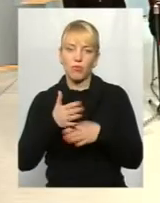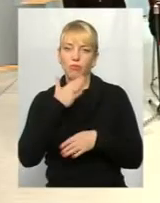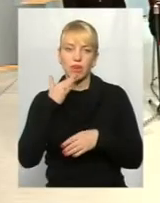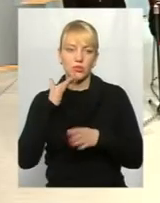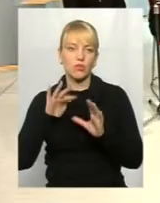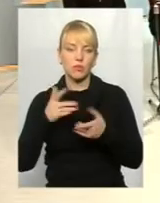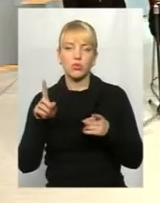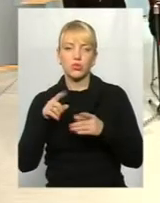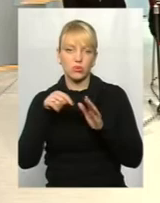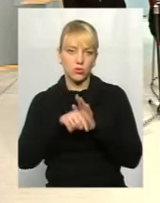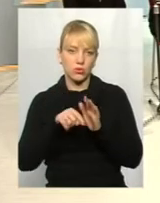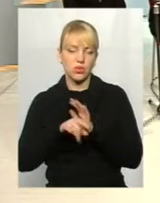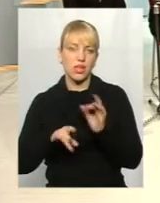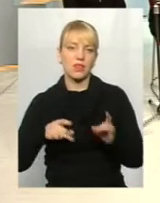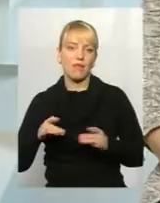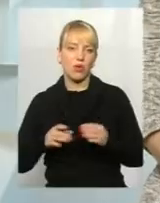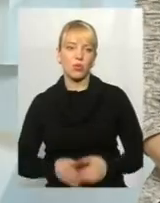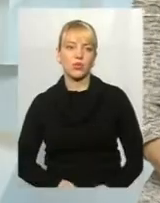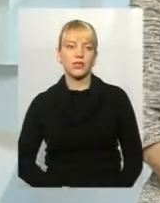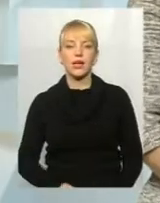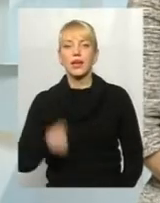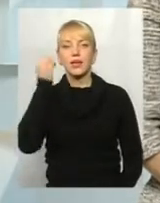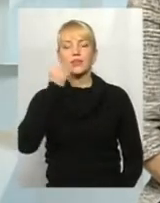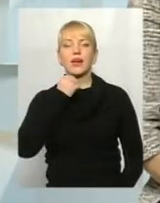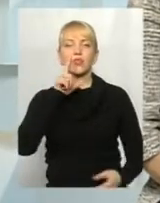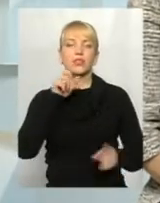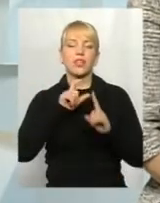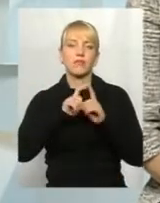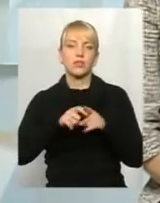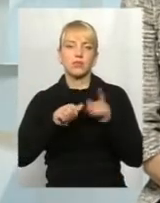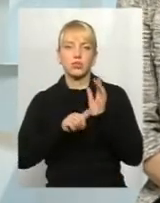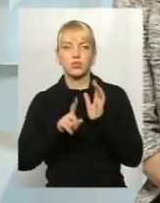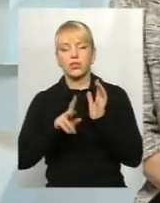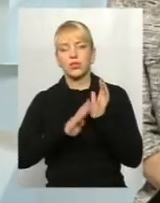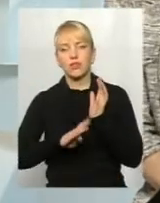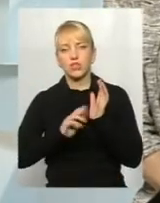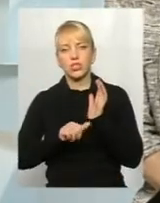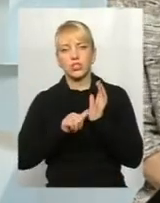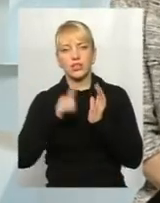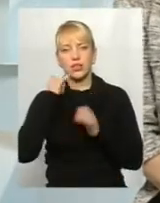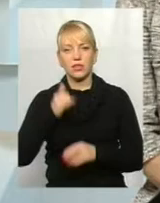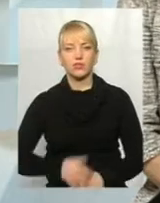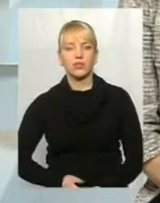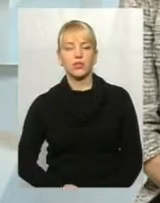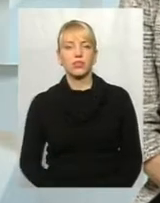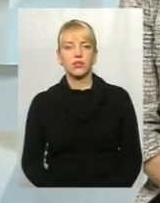тих, що стосується неврології. Дякую за відповідь. 61-90-60, слухаємо вас, говоріть, будь ласка.